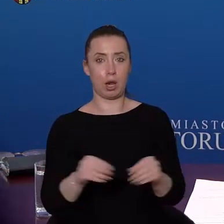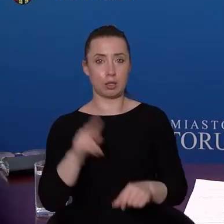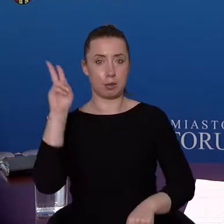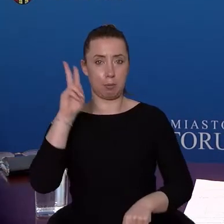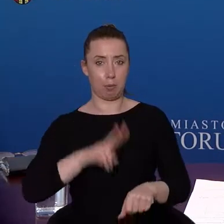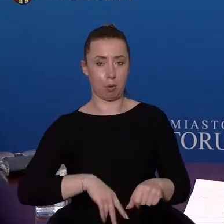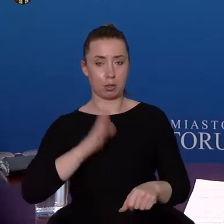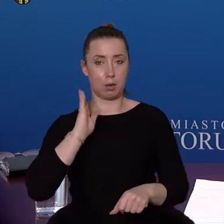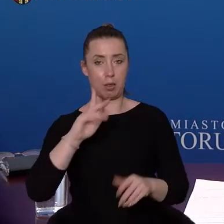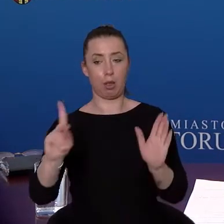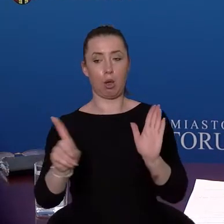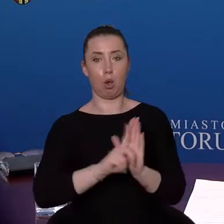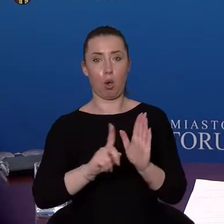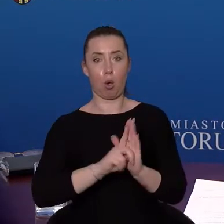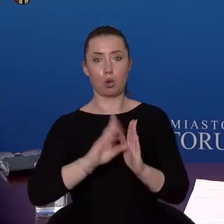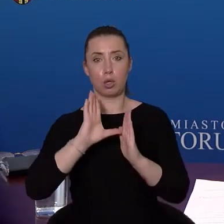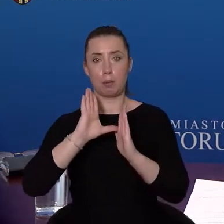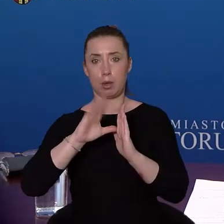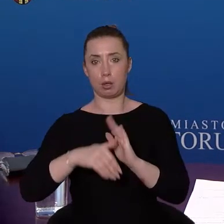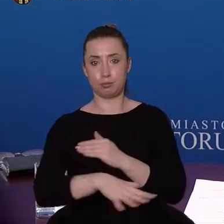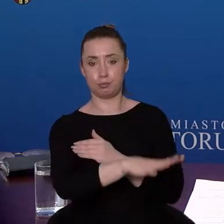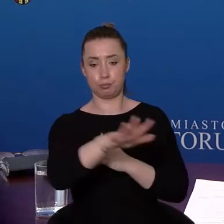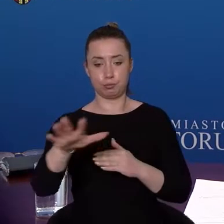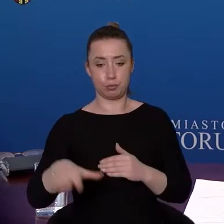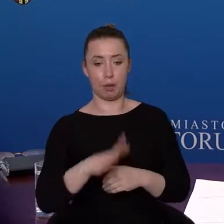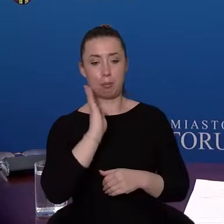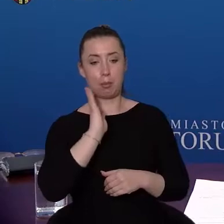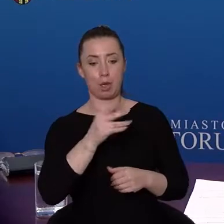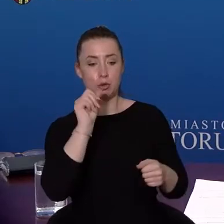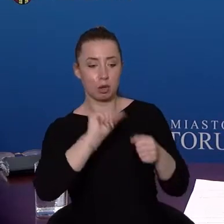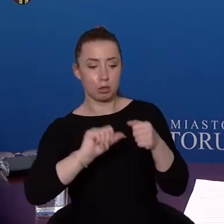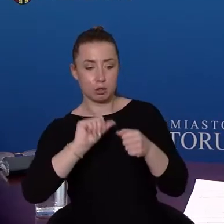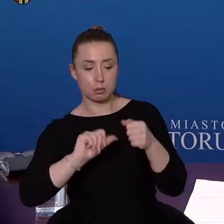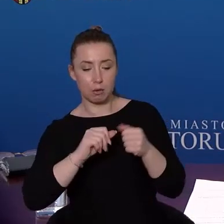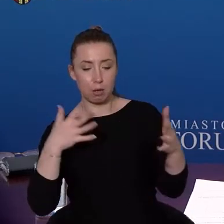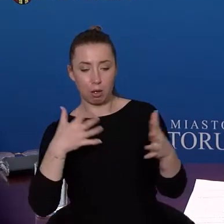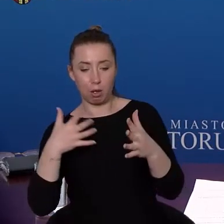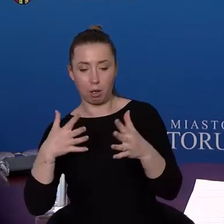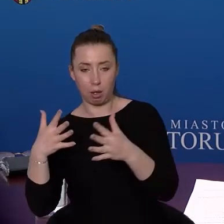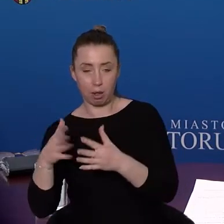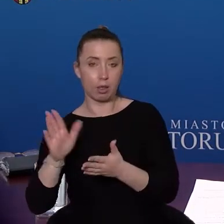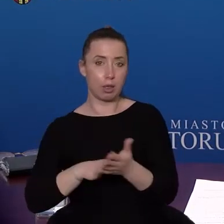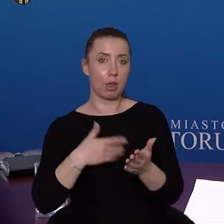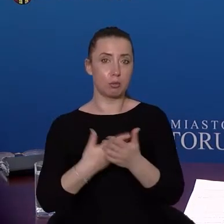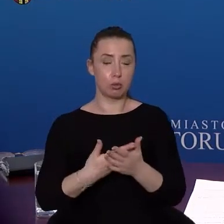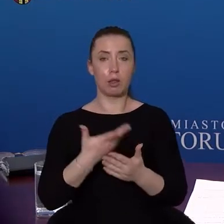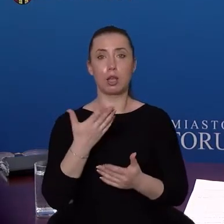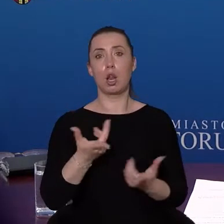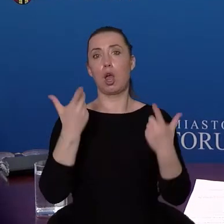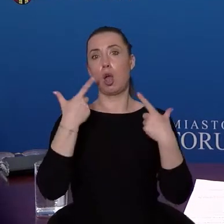Policją Państwową wykonuje również te czynności sprawdzania, chociażby takiego, jak przed chwilą mówiłem, czyli